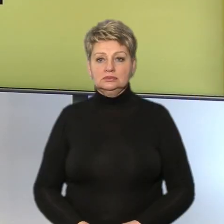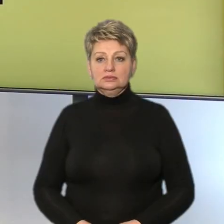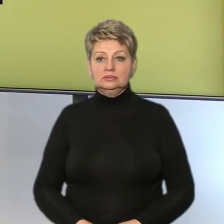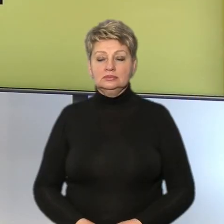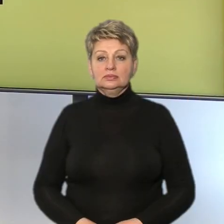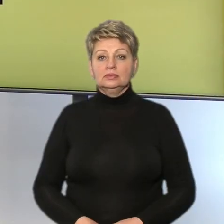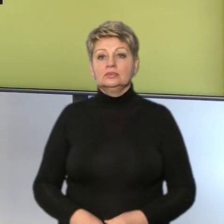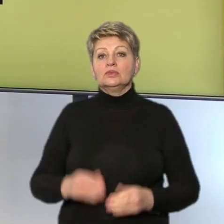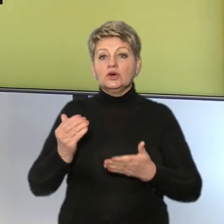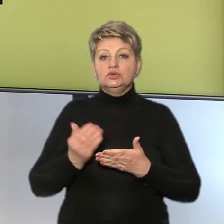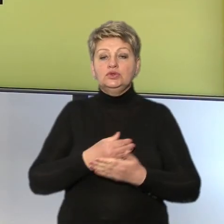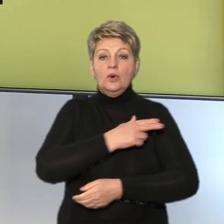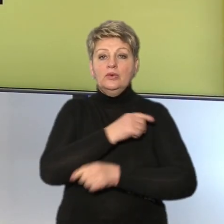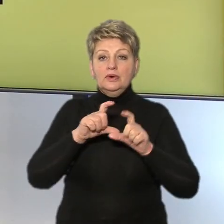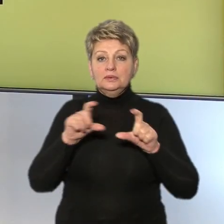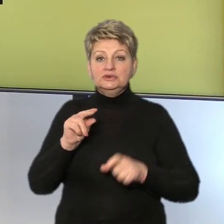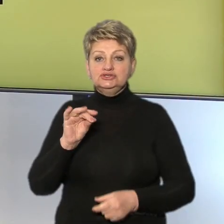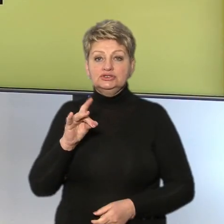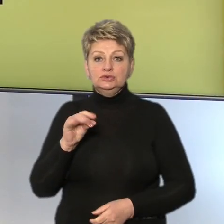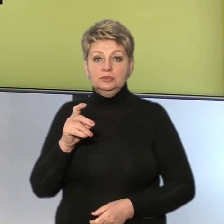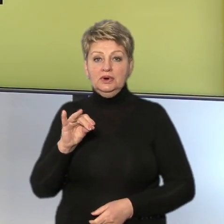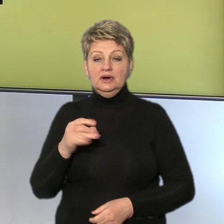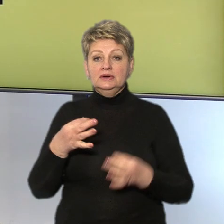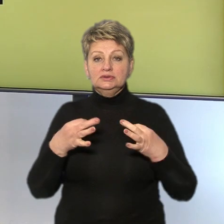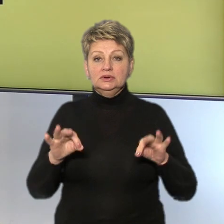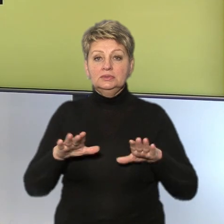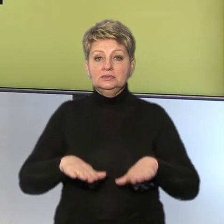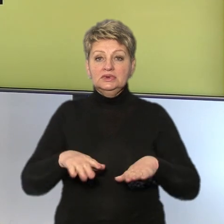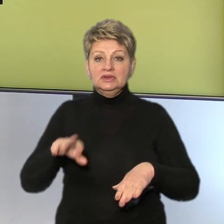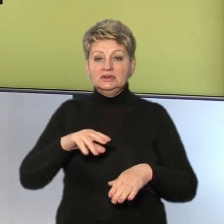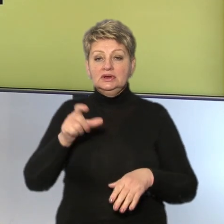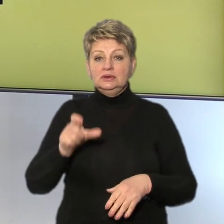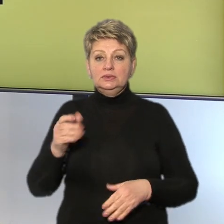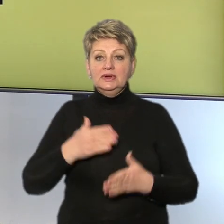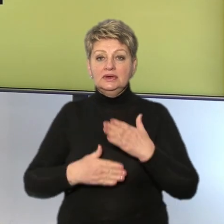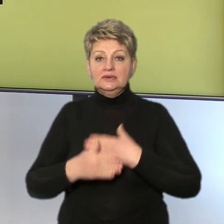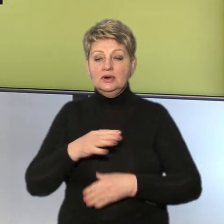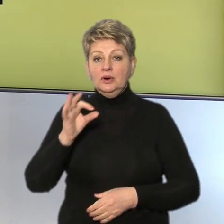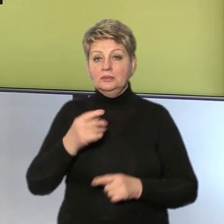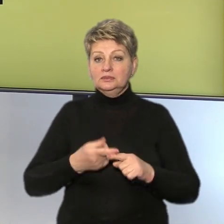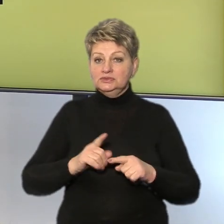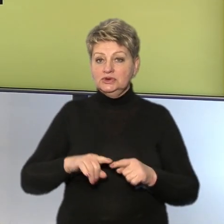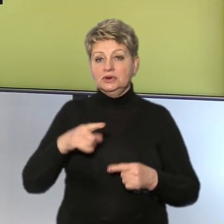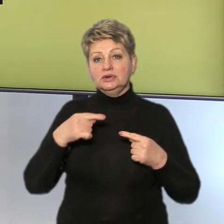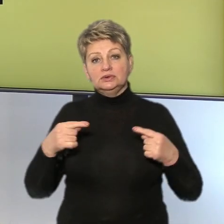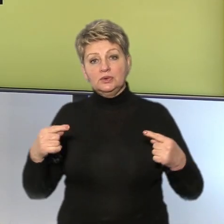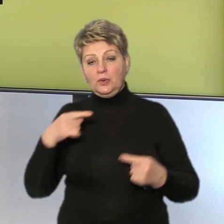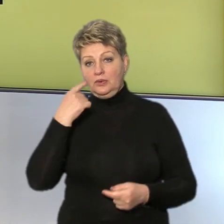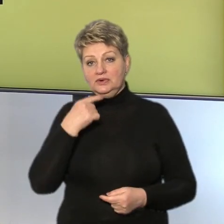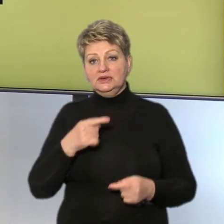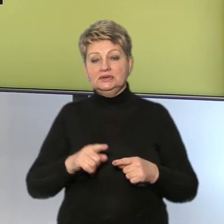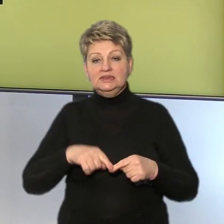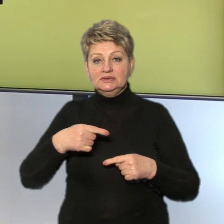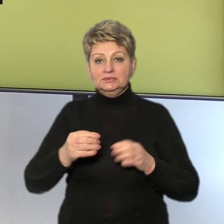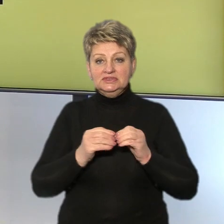Нова амбулаторія на Чорнобаєвщині та доступність міста для людей із інвалідністю. Про це та інше говоритимемо наступні 10